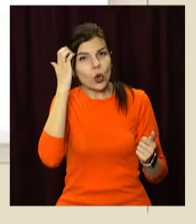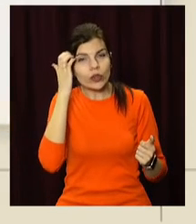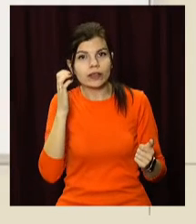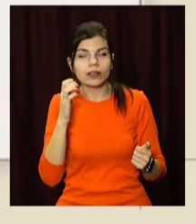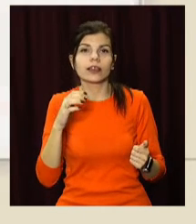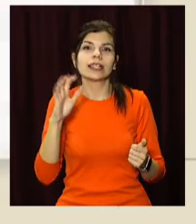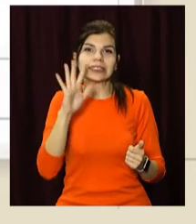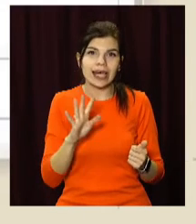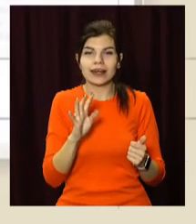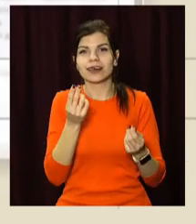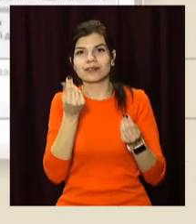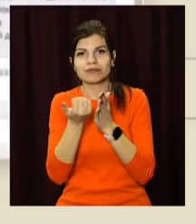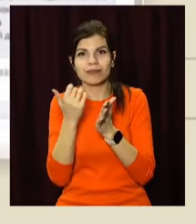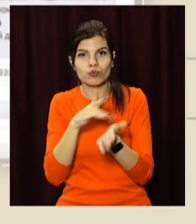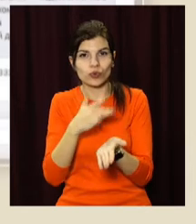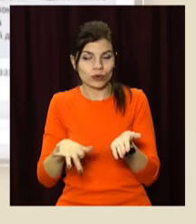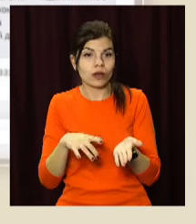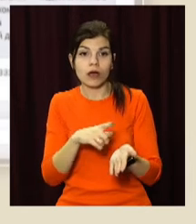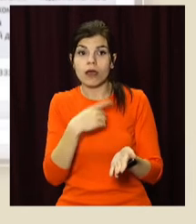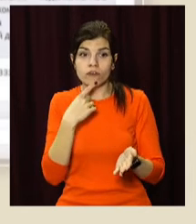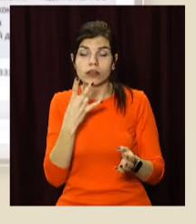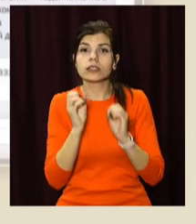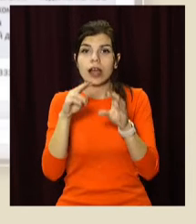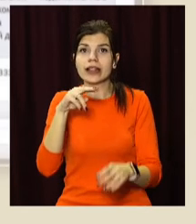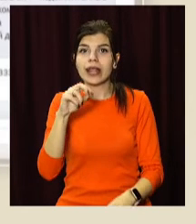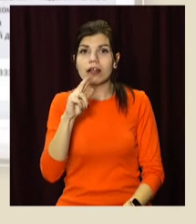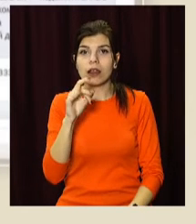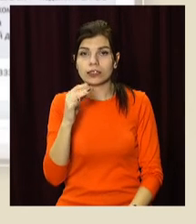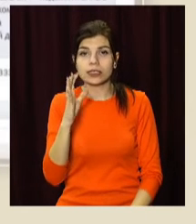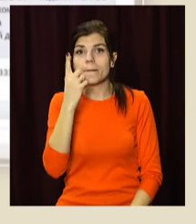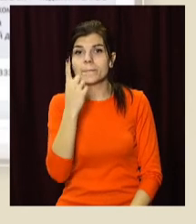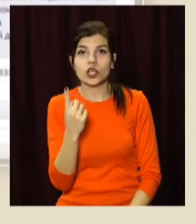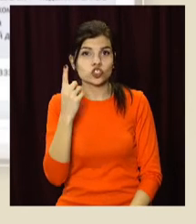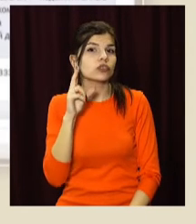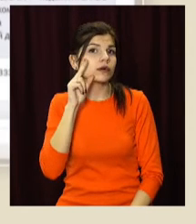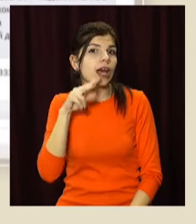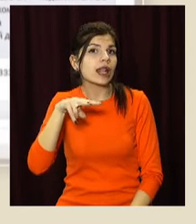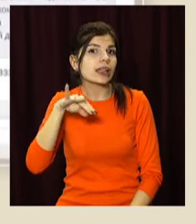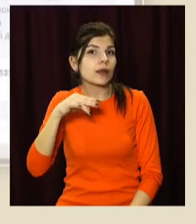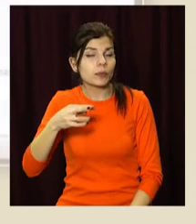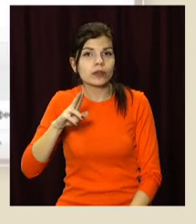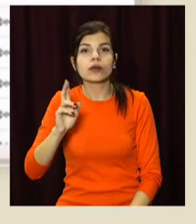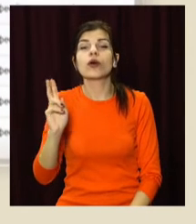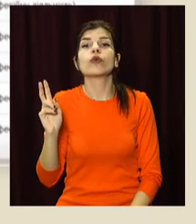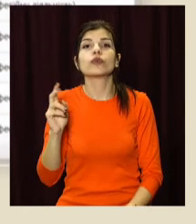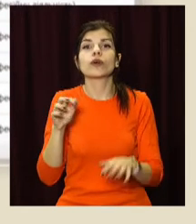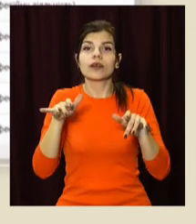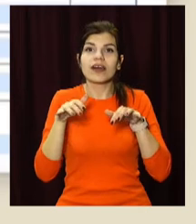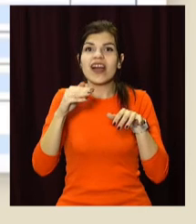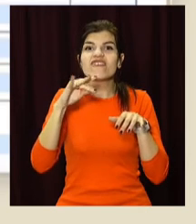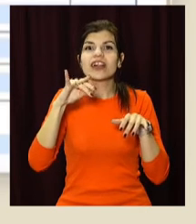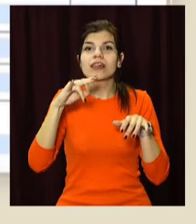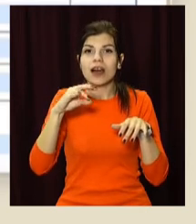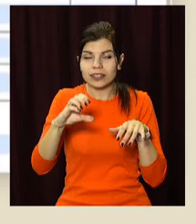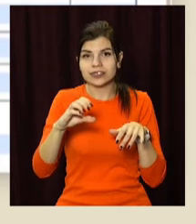за них проголосують, декларувати нелегальне потрібно починати вже з 1 липня. Під праців потрапляють підприємці, айтішники, фрілансери,